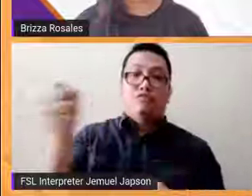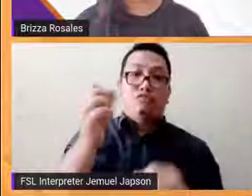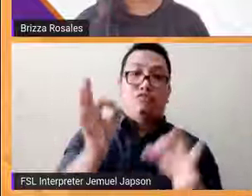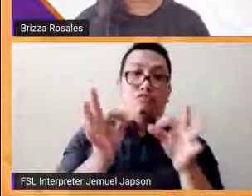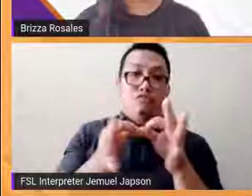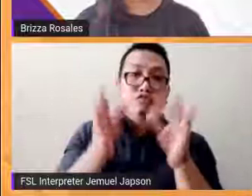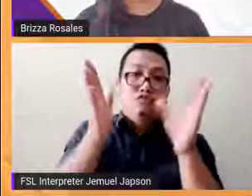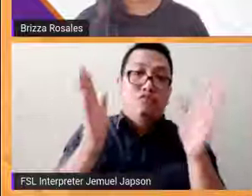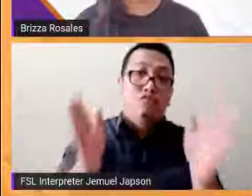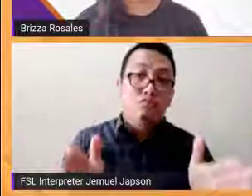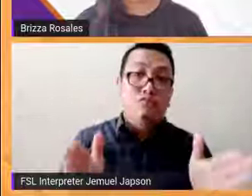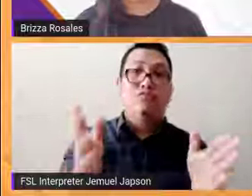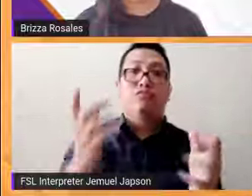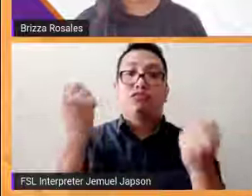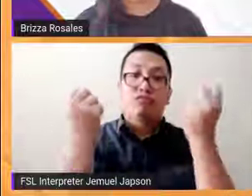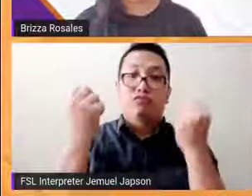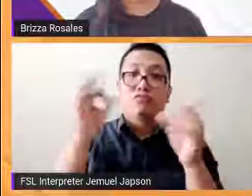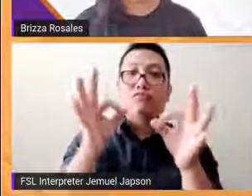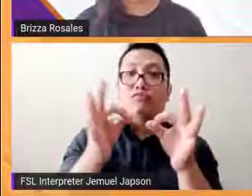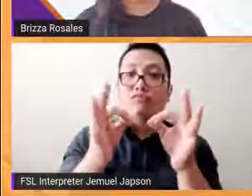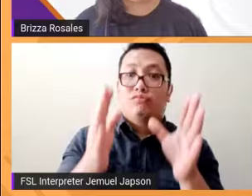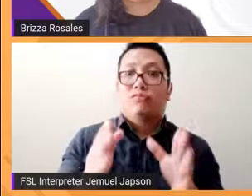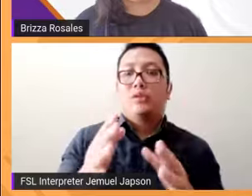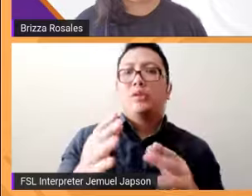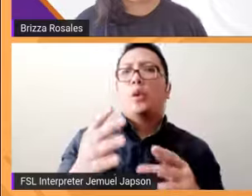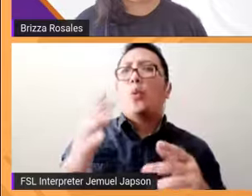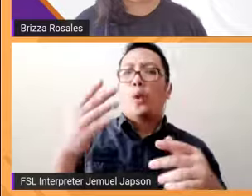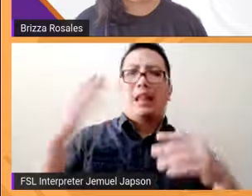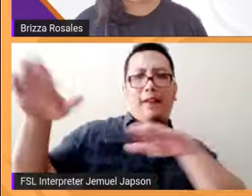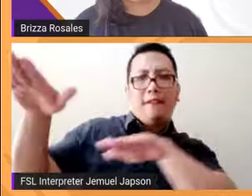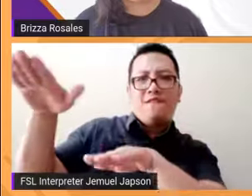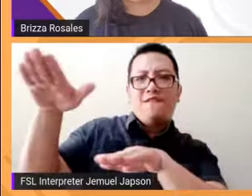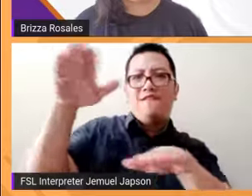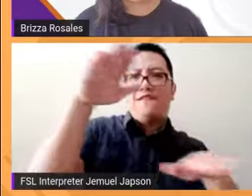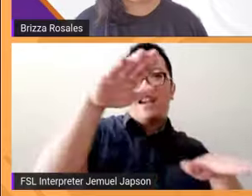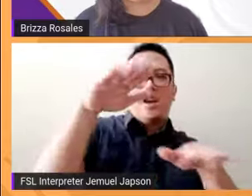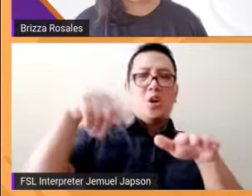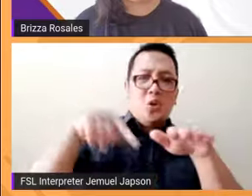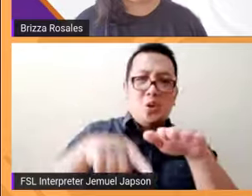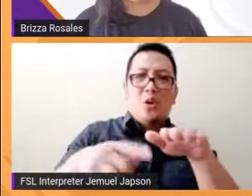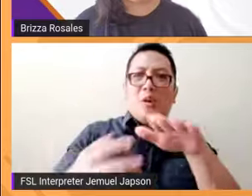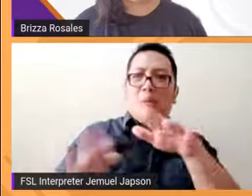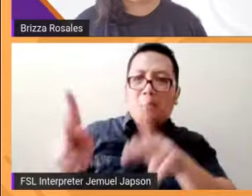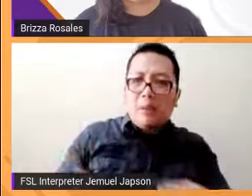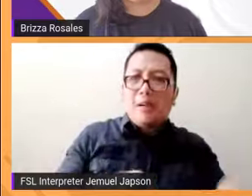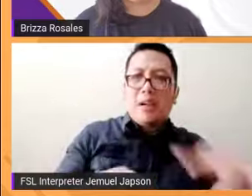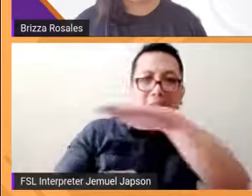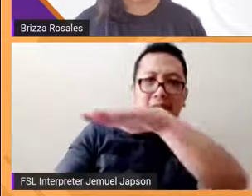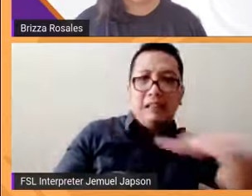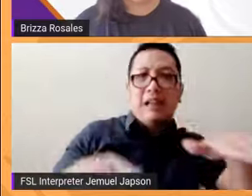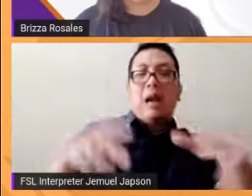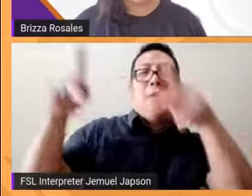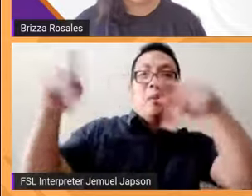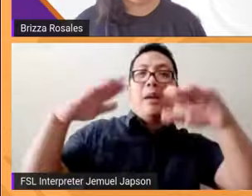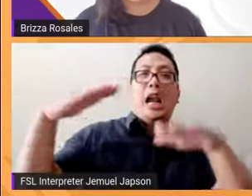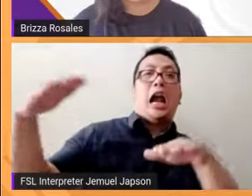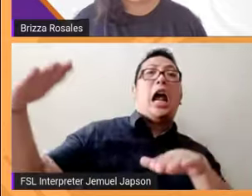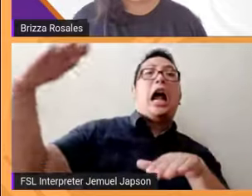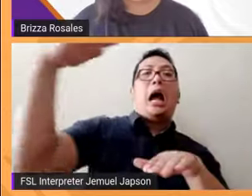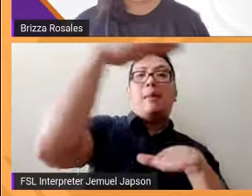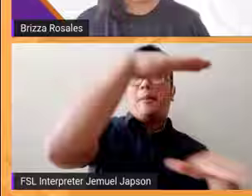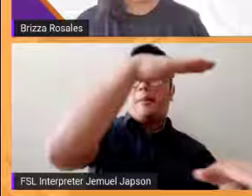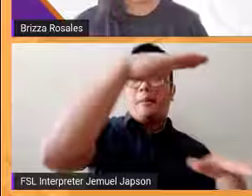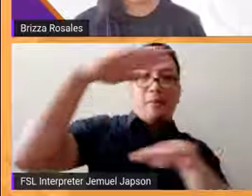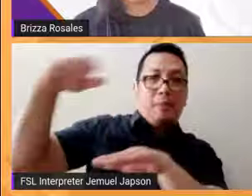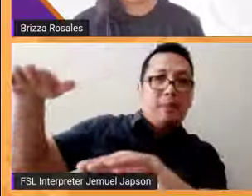so gumagamit tayo din ng bibing approach kung saan niluluto natin sa itaas niluluto natin sa baba meaning so